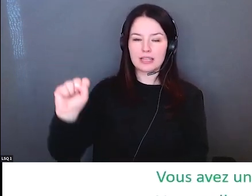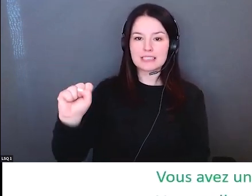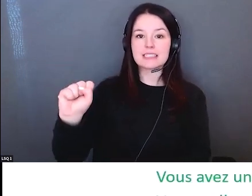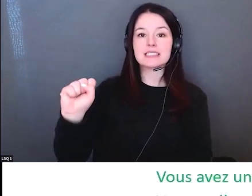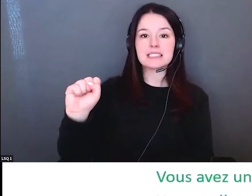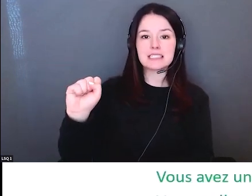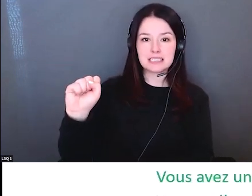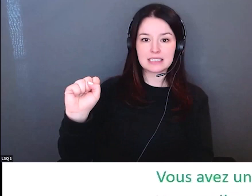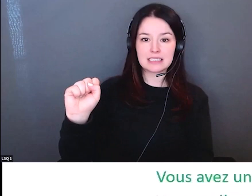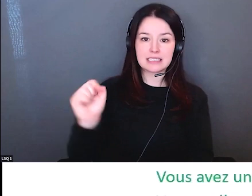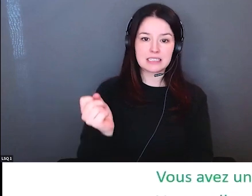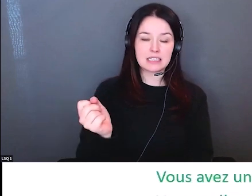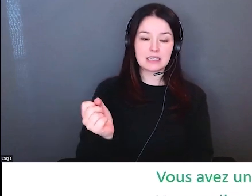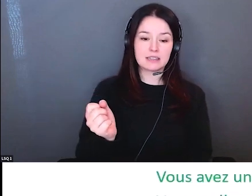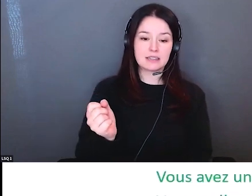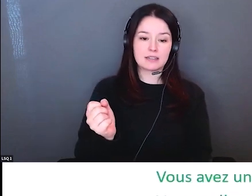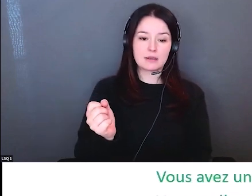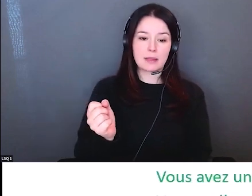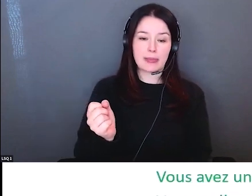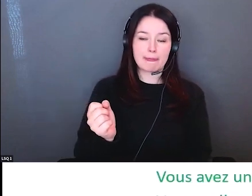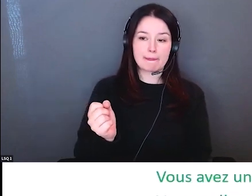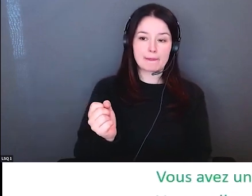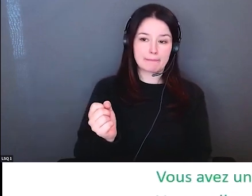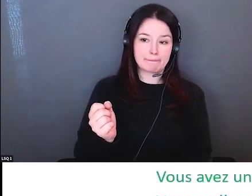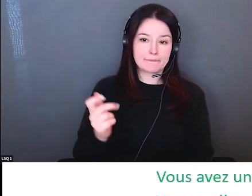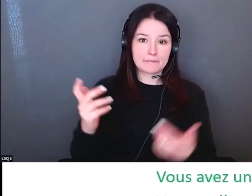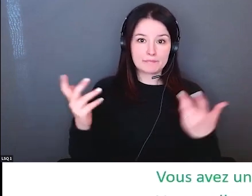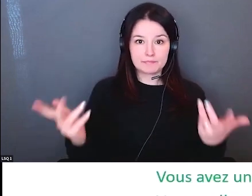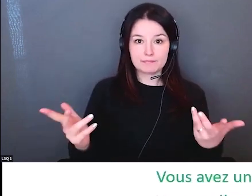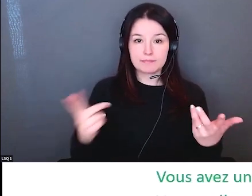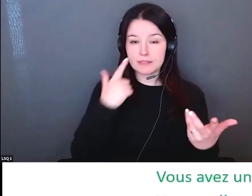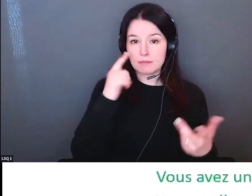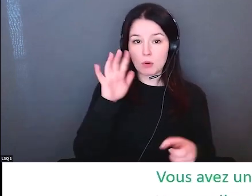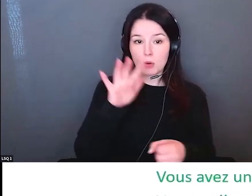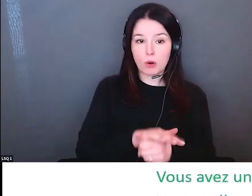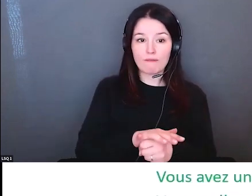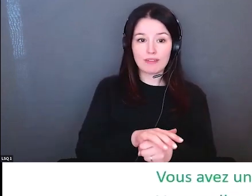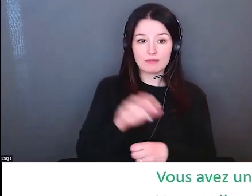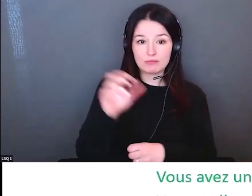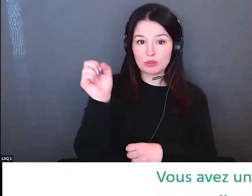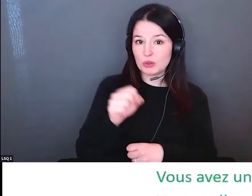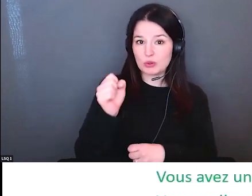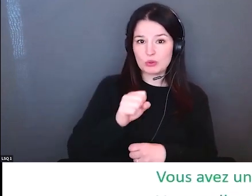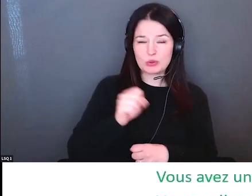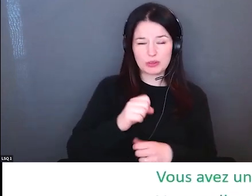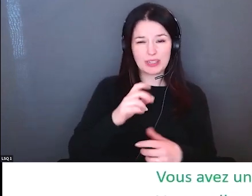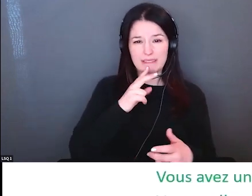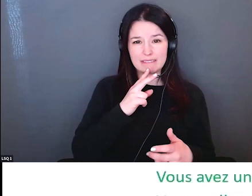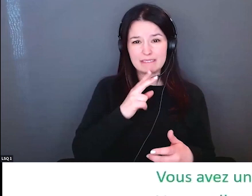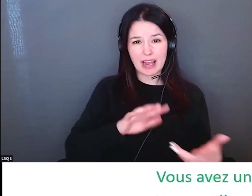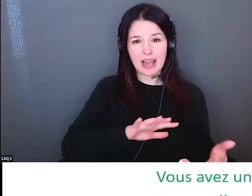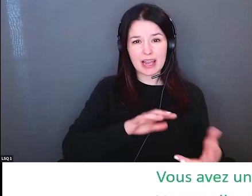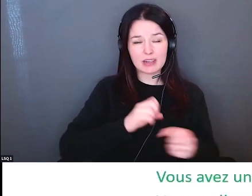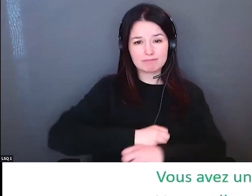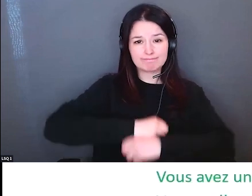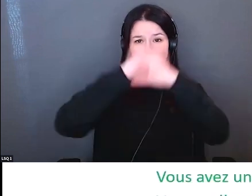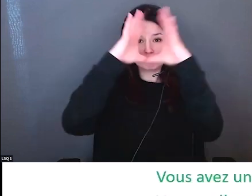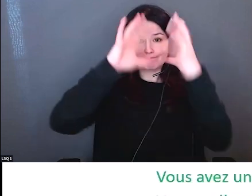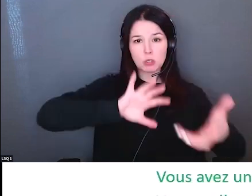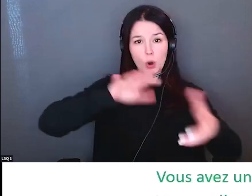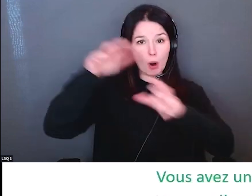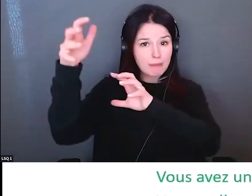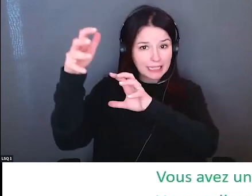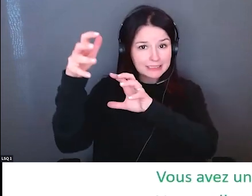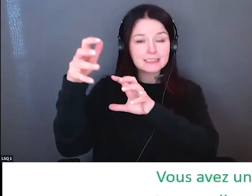comment cela opère pour éviter d'être complicite il ne'agit pas que ces